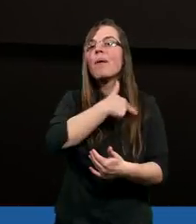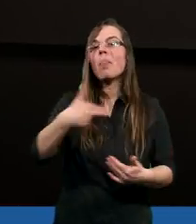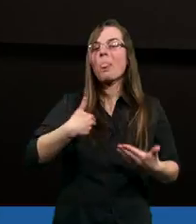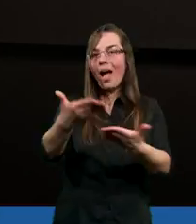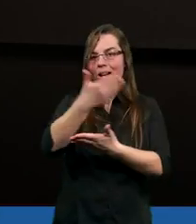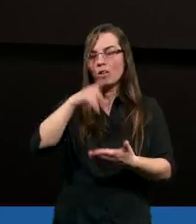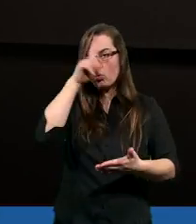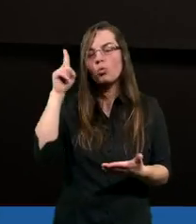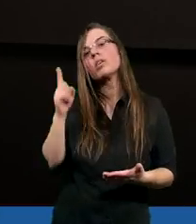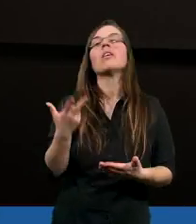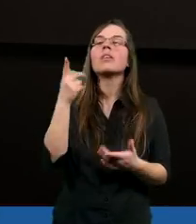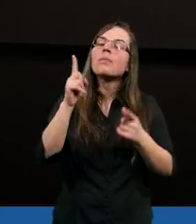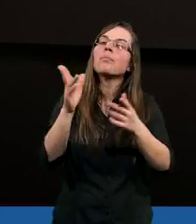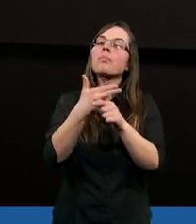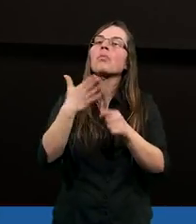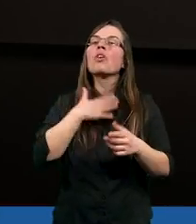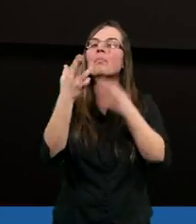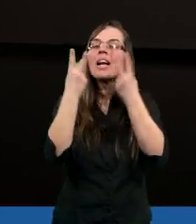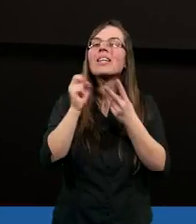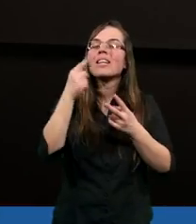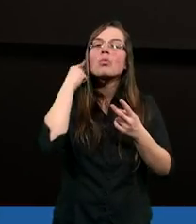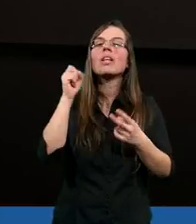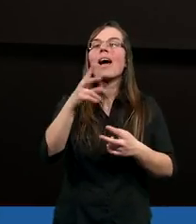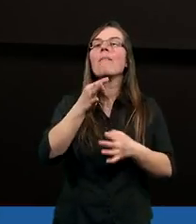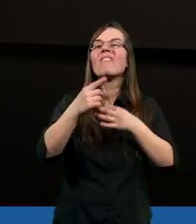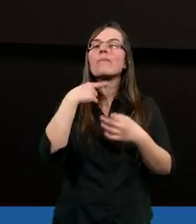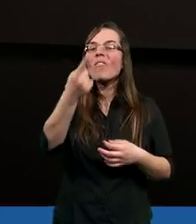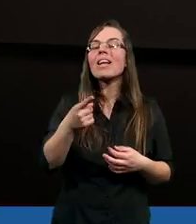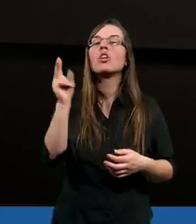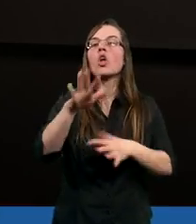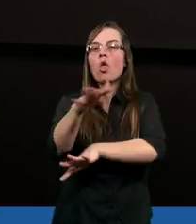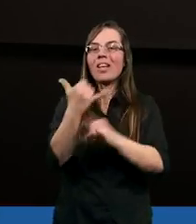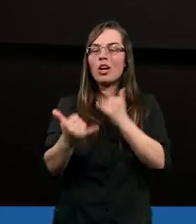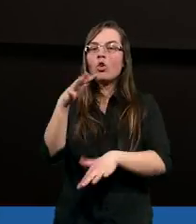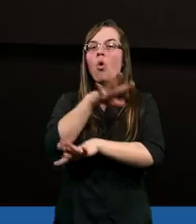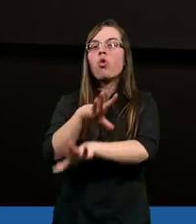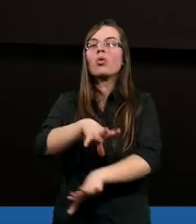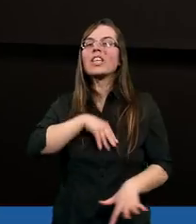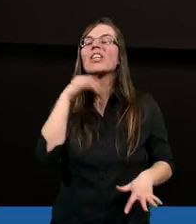Kiedyś słyszałem, nie pamiętam, kto to powiedział, że jeśli Duch Święty